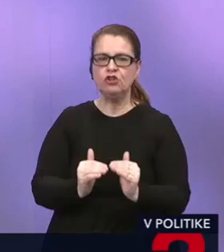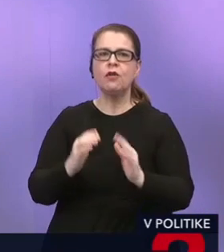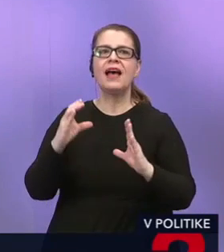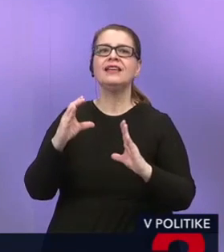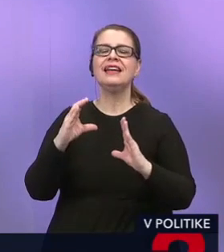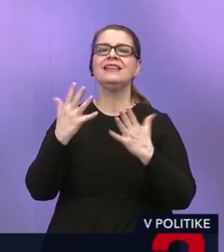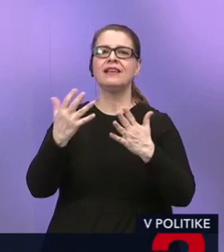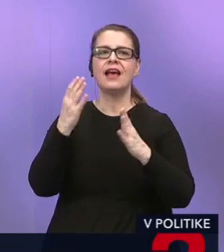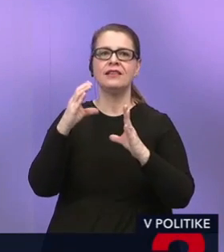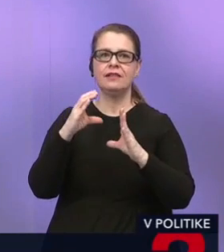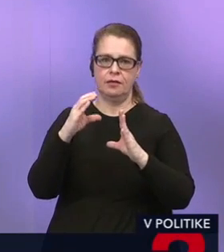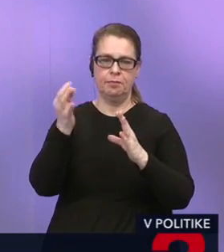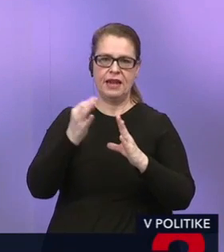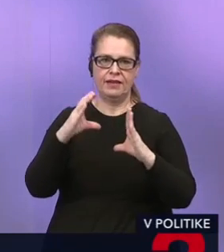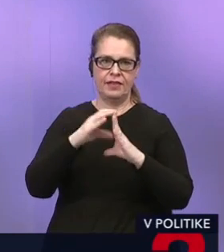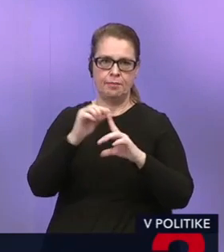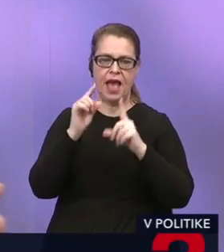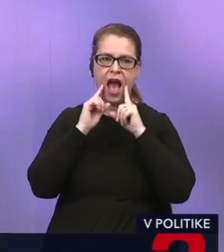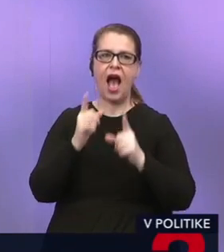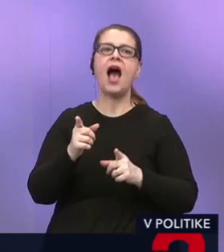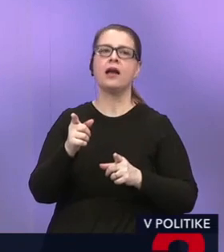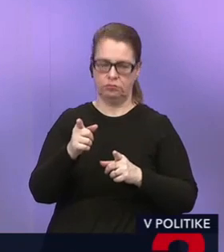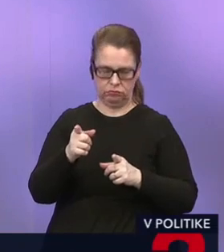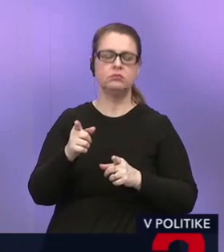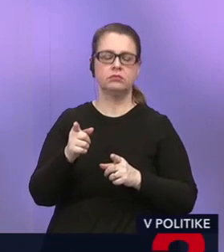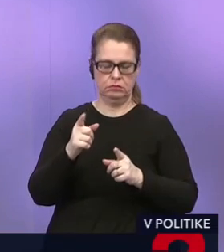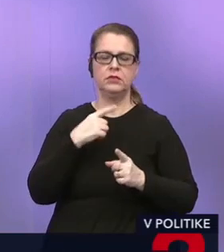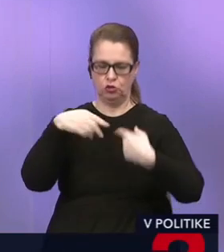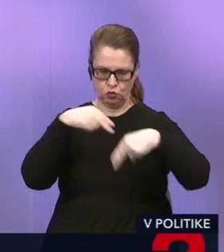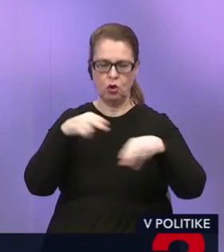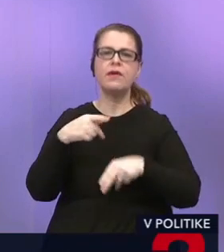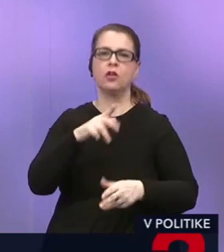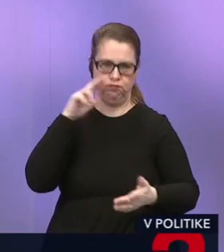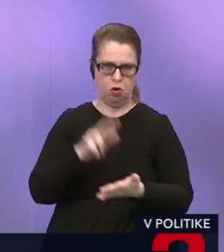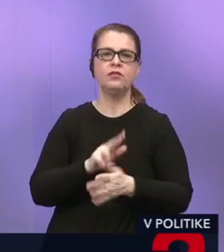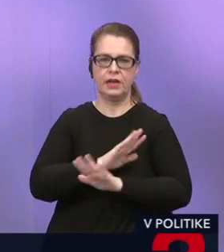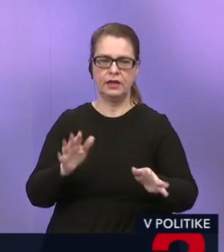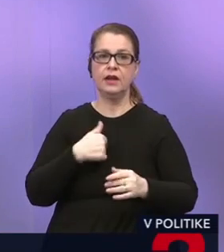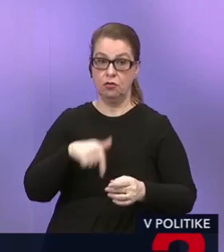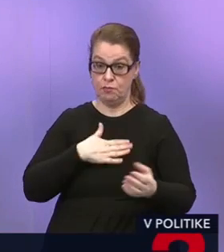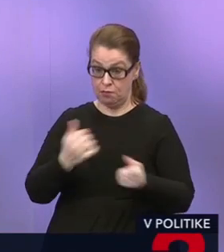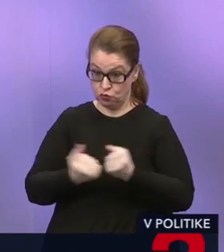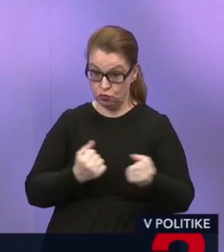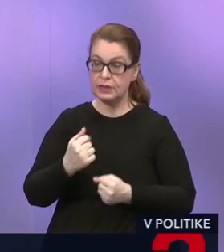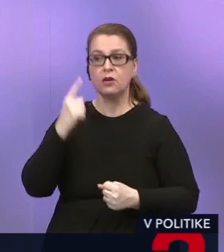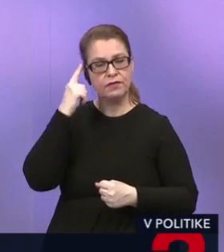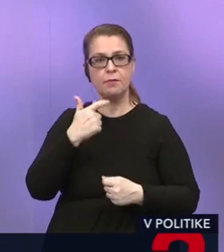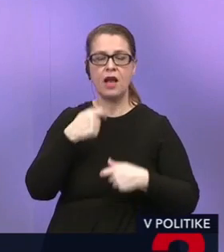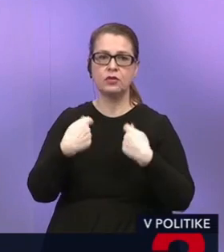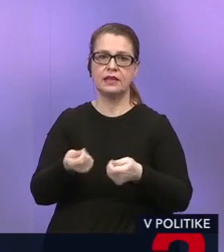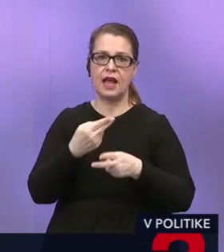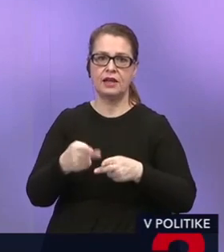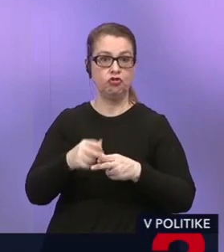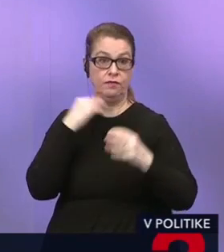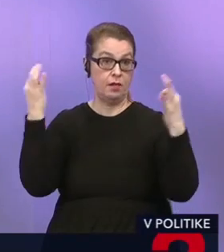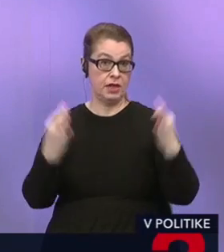diskutovali, potvrdila to aj hovorkyňa. A vtedy to aj podporovali. A dnes máme skúsenosť a vieme, ako sa dá riešiť, pán redaktor. Veľmi